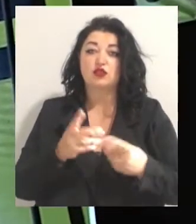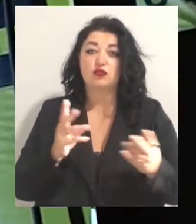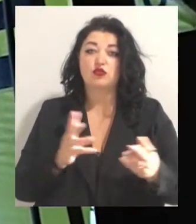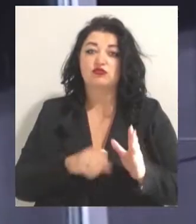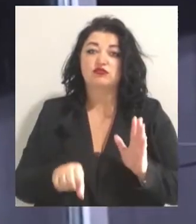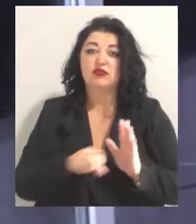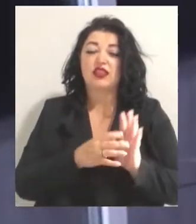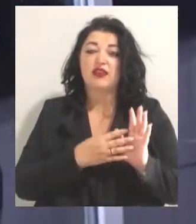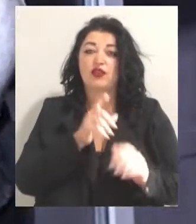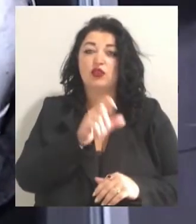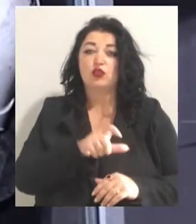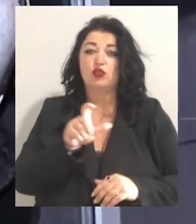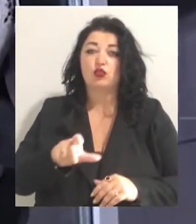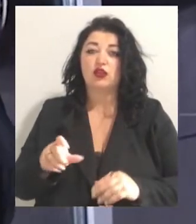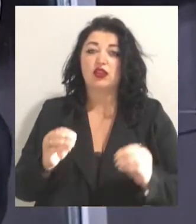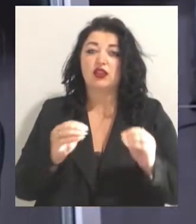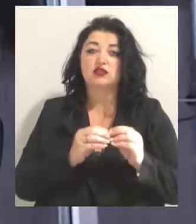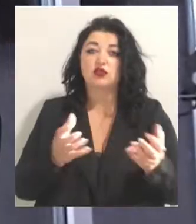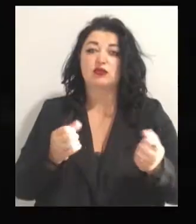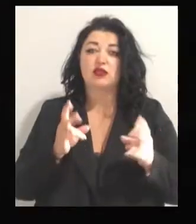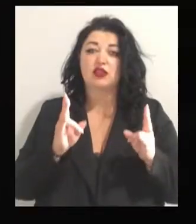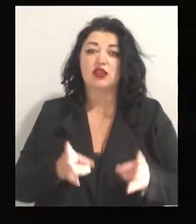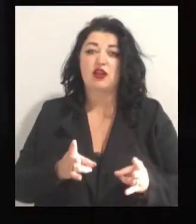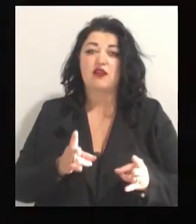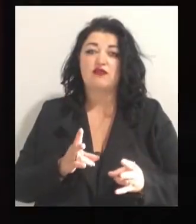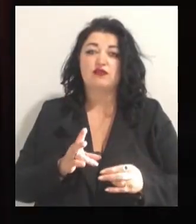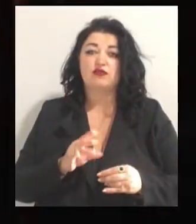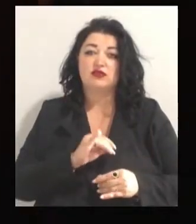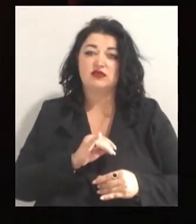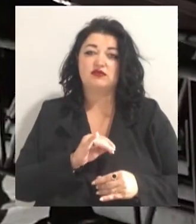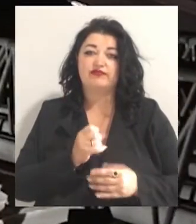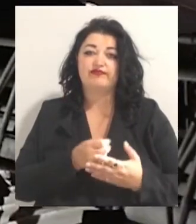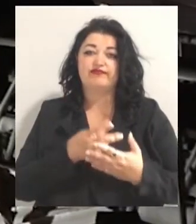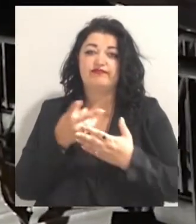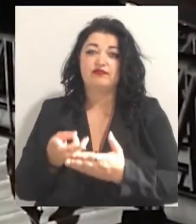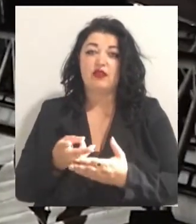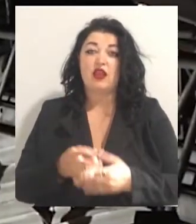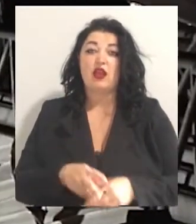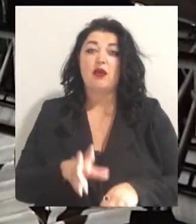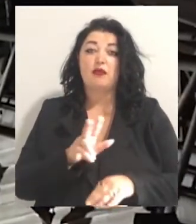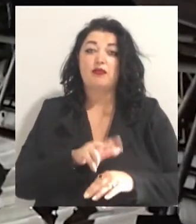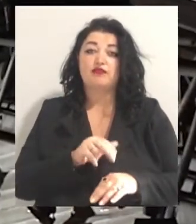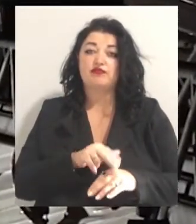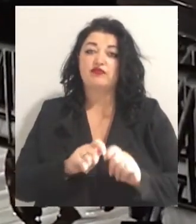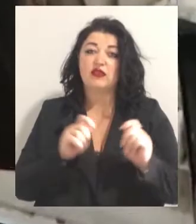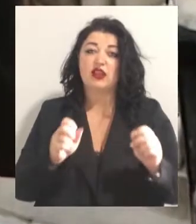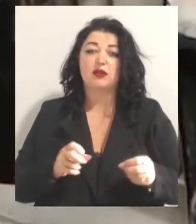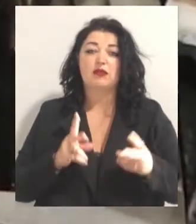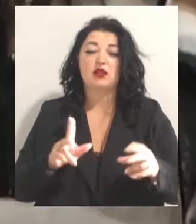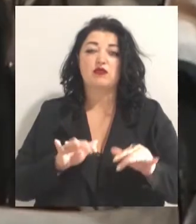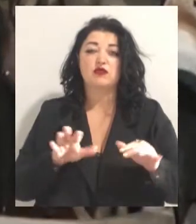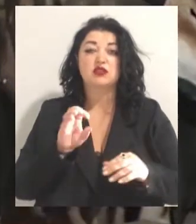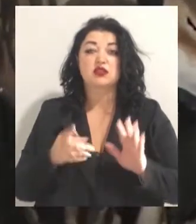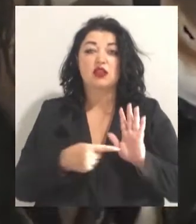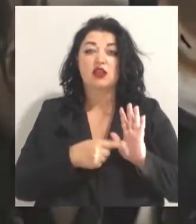9 людей. 10 отримали травми та були доставлені до медичних закладів. Правоохоронці відкрили кримінальне провадження за статтею